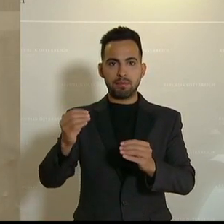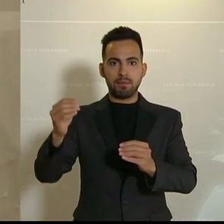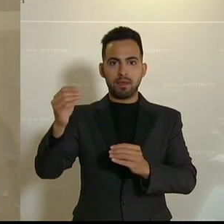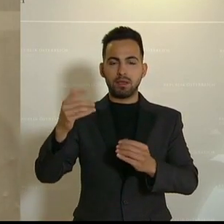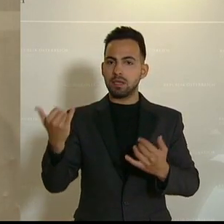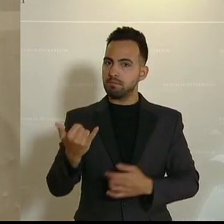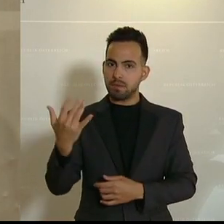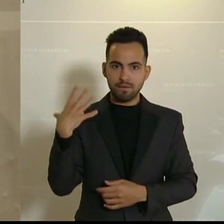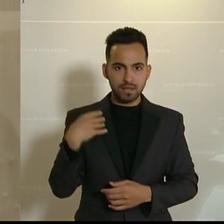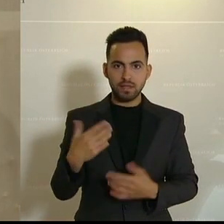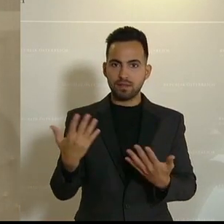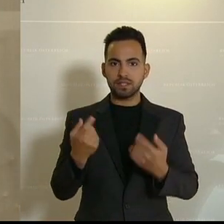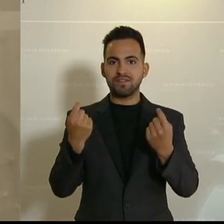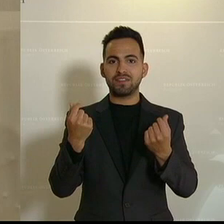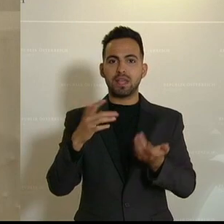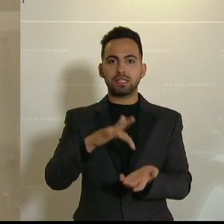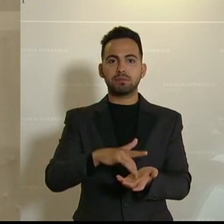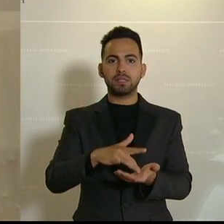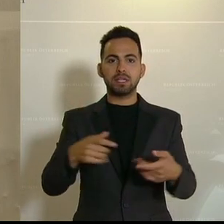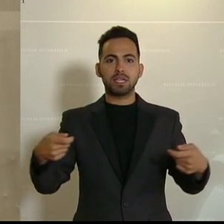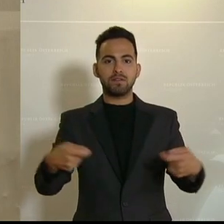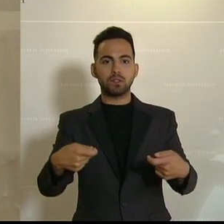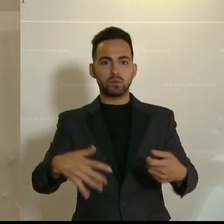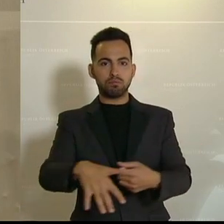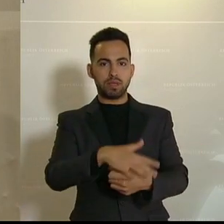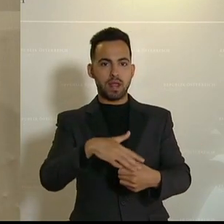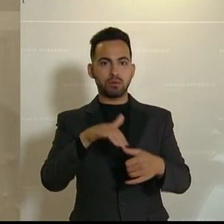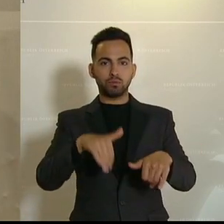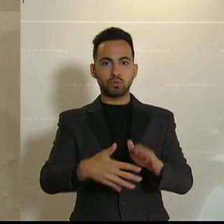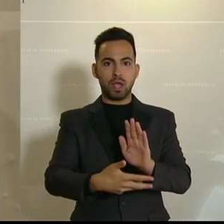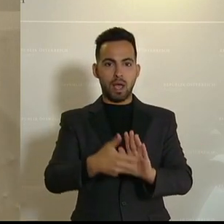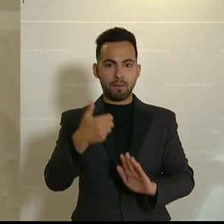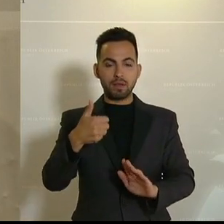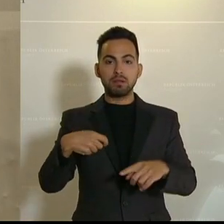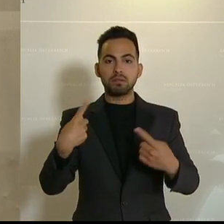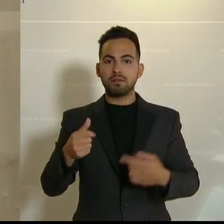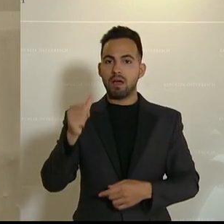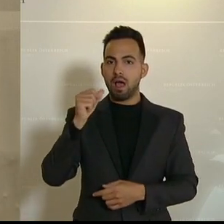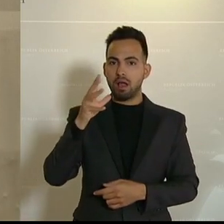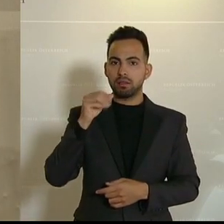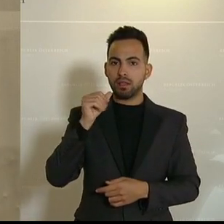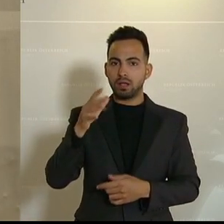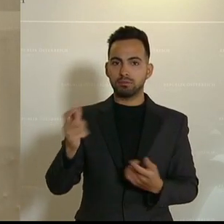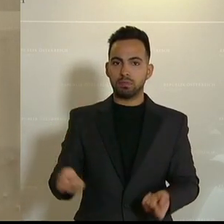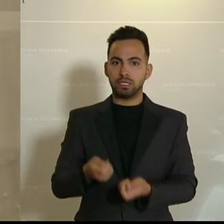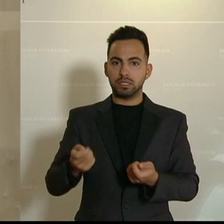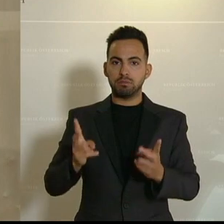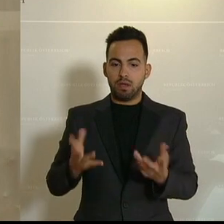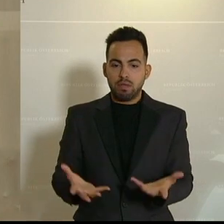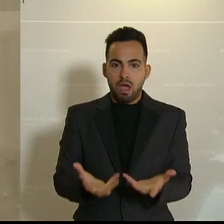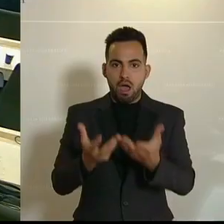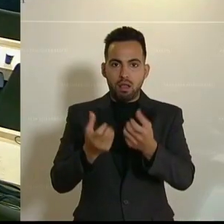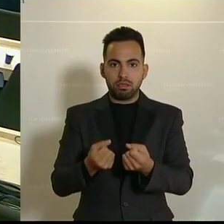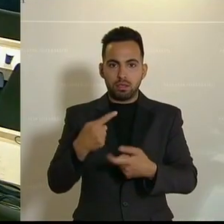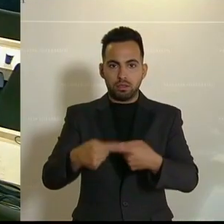Finanzmittel aus dem Investitionsbereich abgezogen werden, um den Alltagsbetrieb überhaupt aufrechterhalten zu